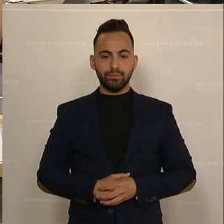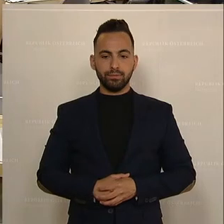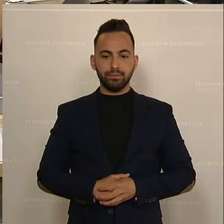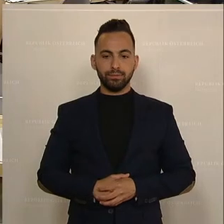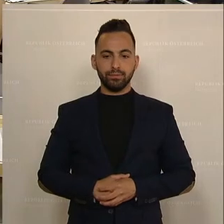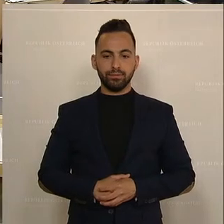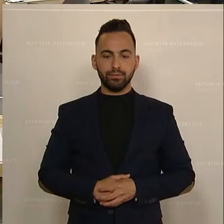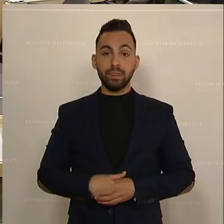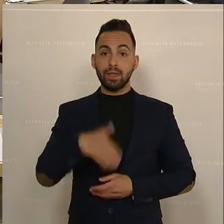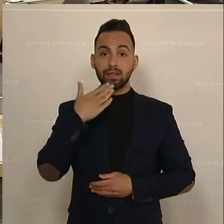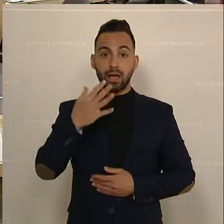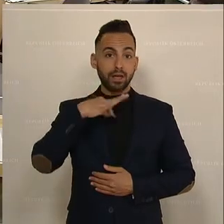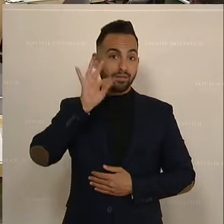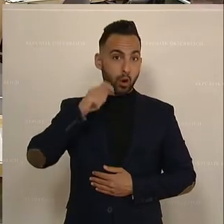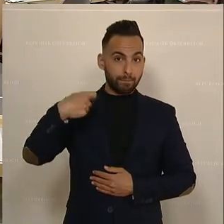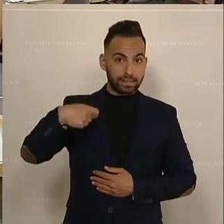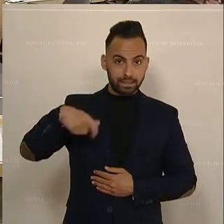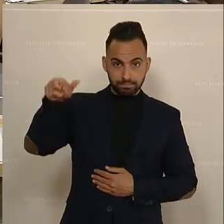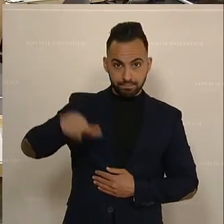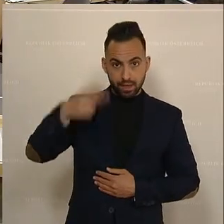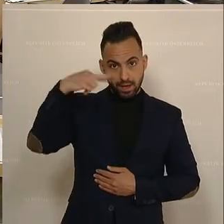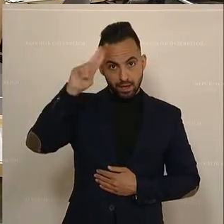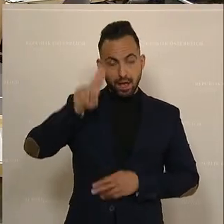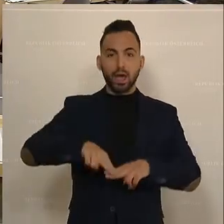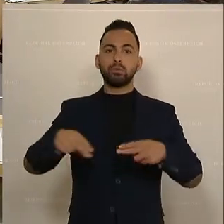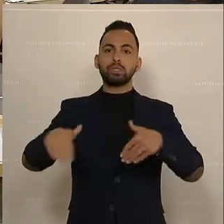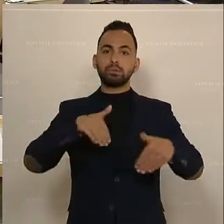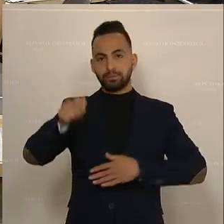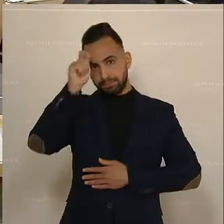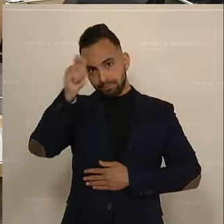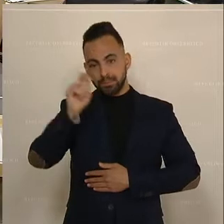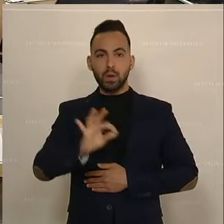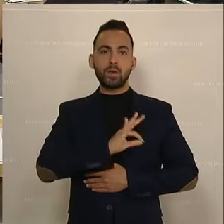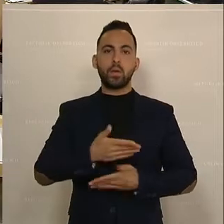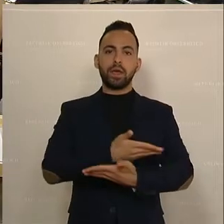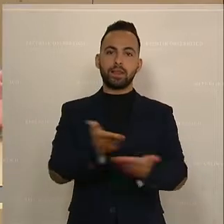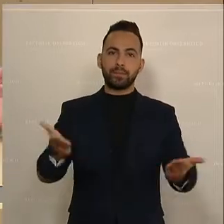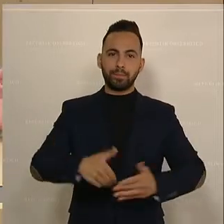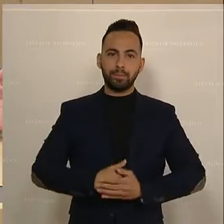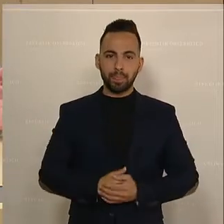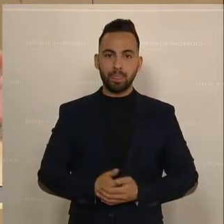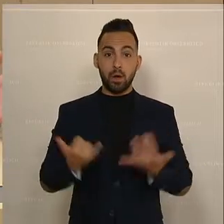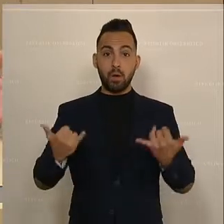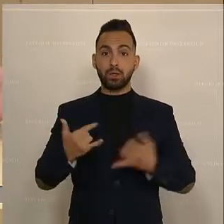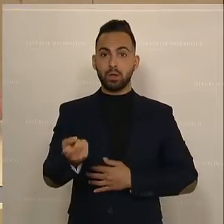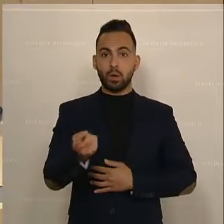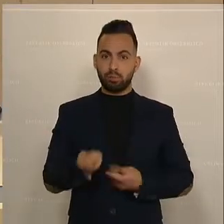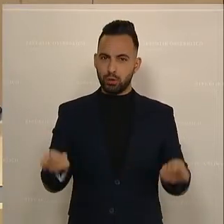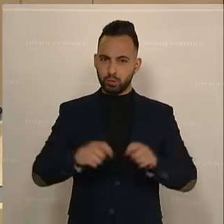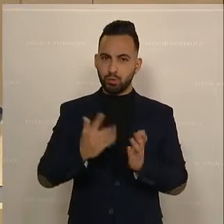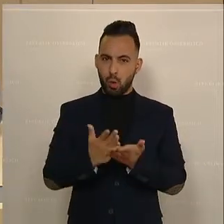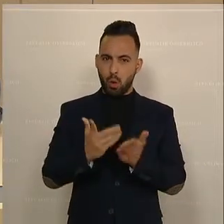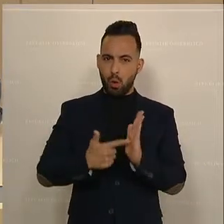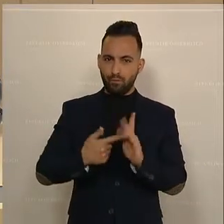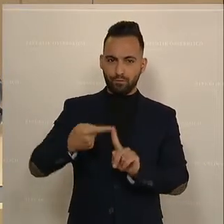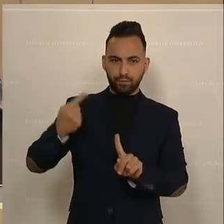Verena Nussbaum von der SPÖ setzt fort. Geschätzte Kolleginnen und Kollegen, wir beschließen heute schon mehrmals gesagt